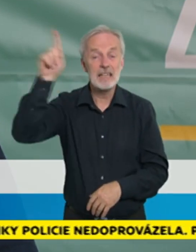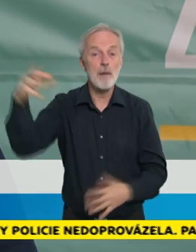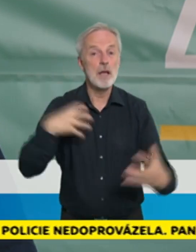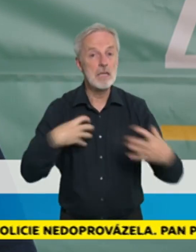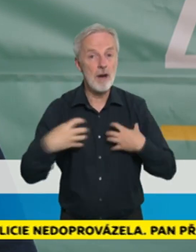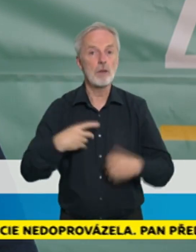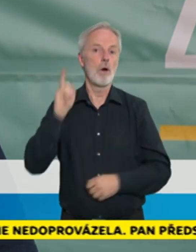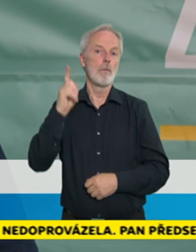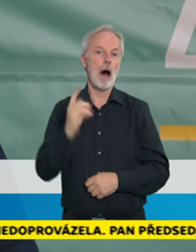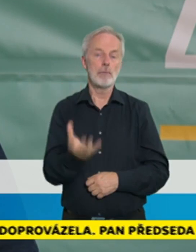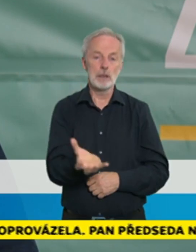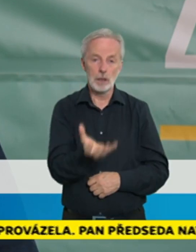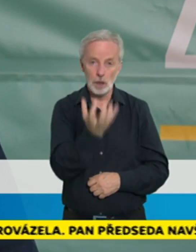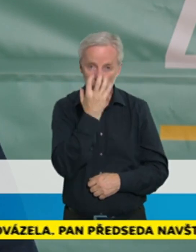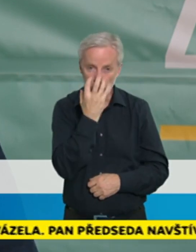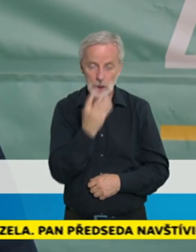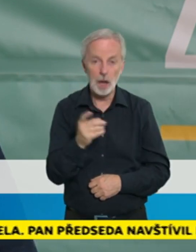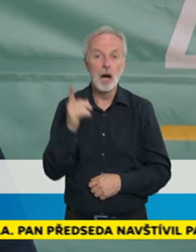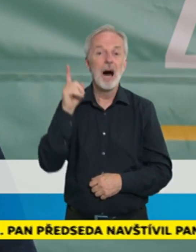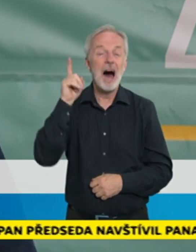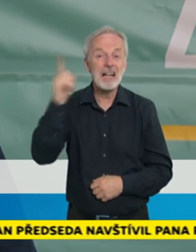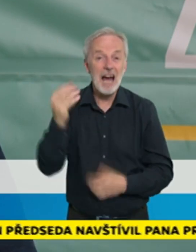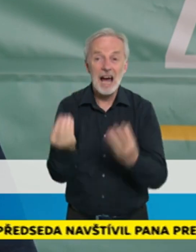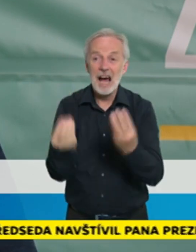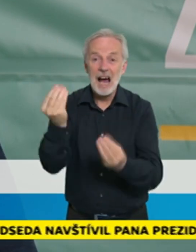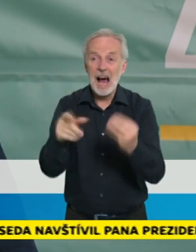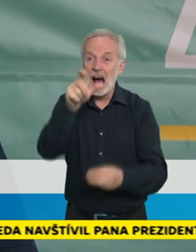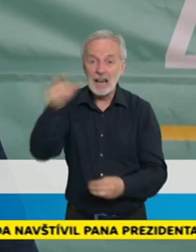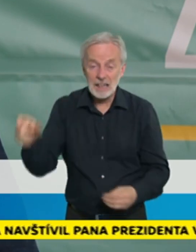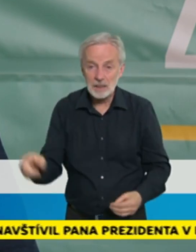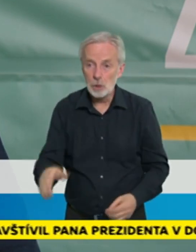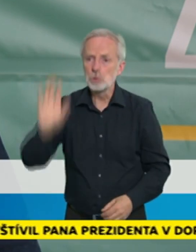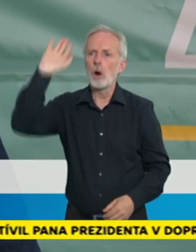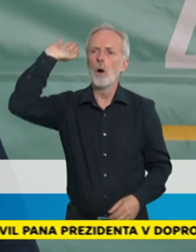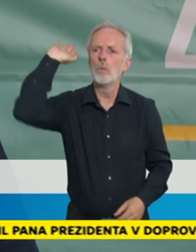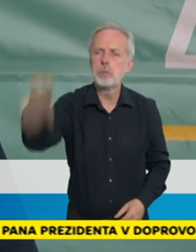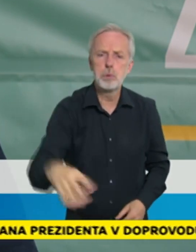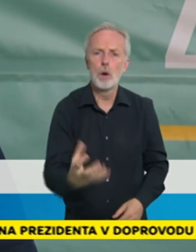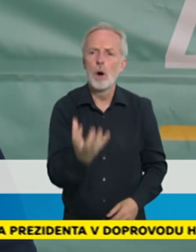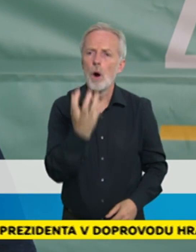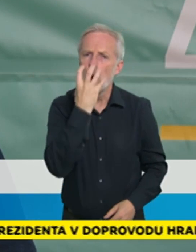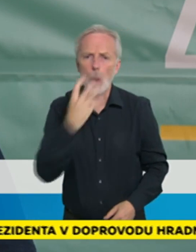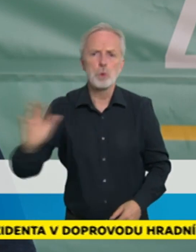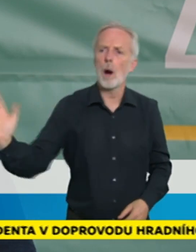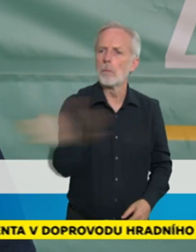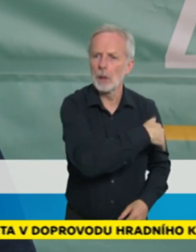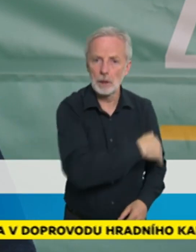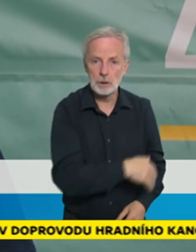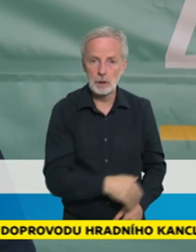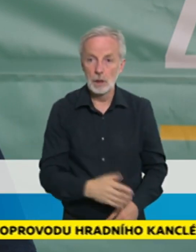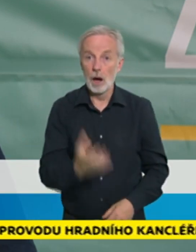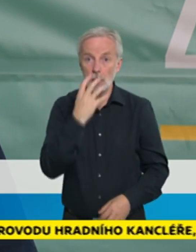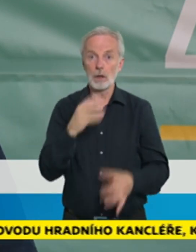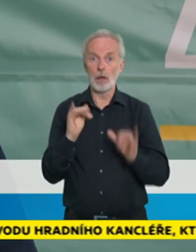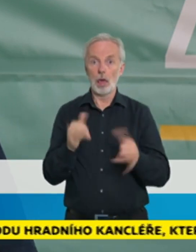herci toho divadelního představení vyzvali děti, ať si sundají roušky a děti tento příkaz poslechli a